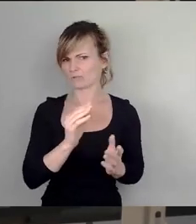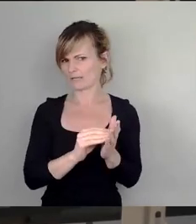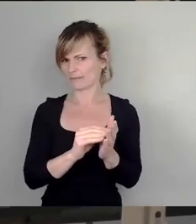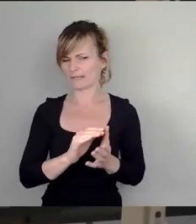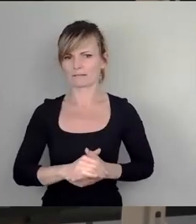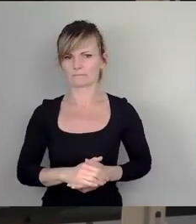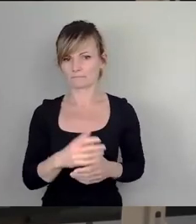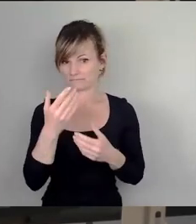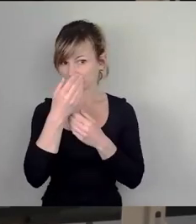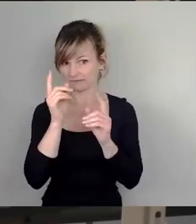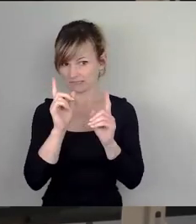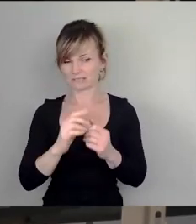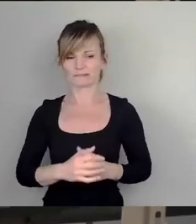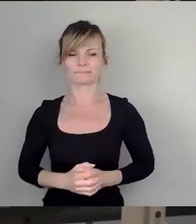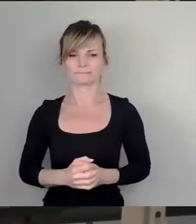vergessen.